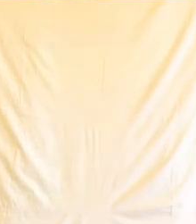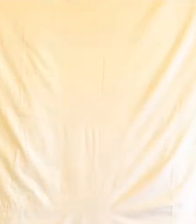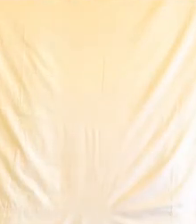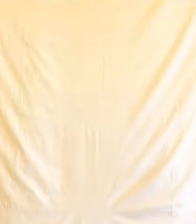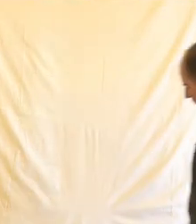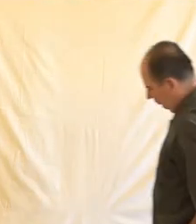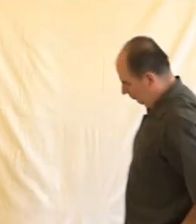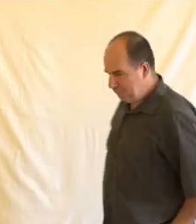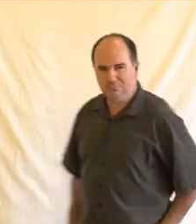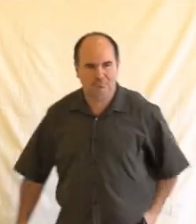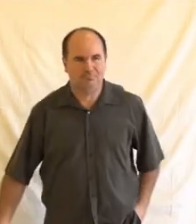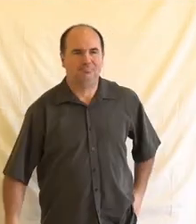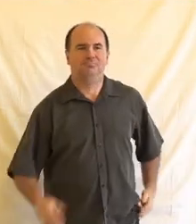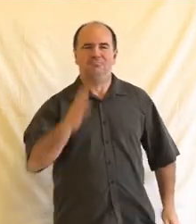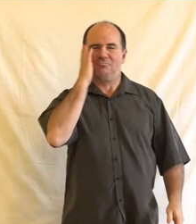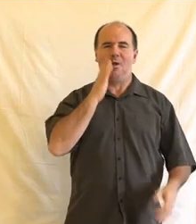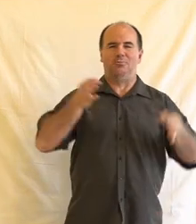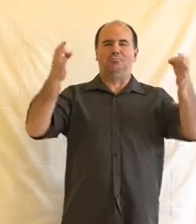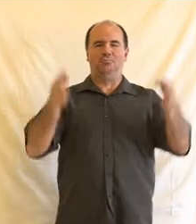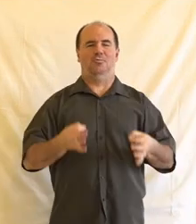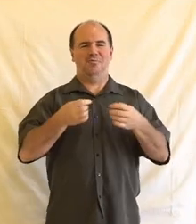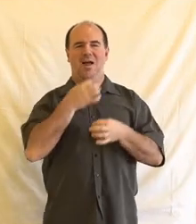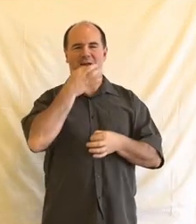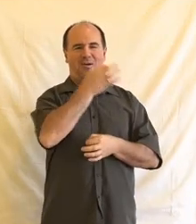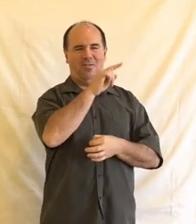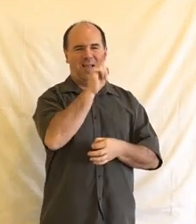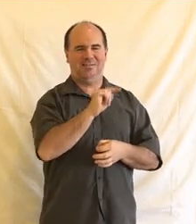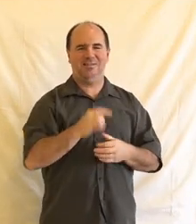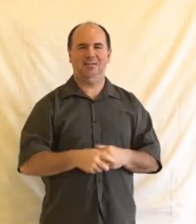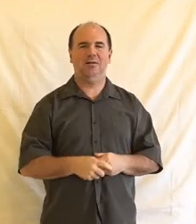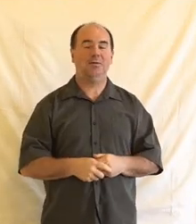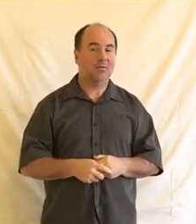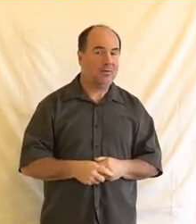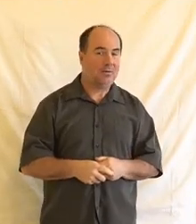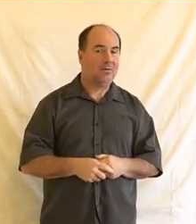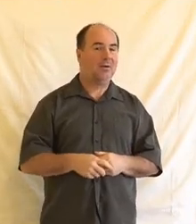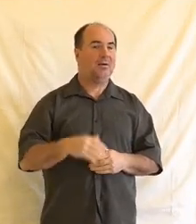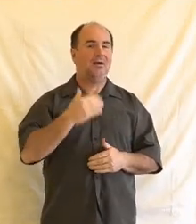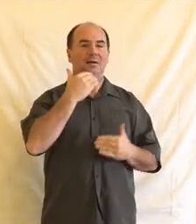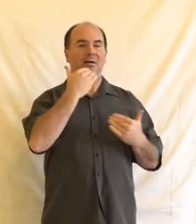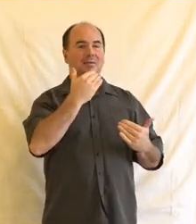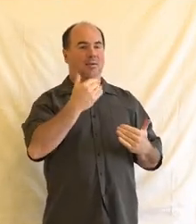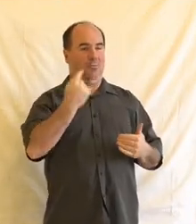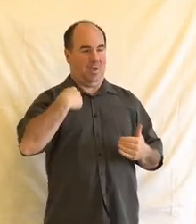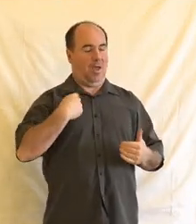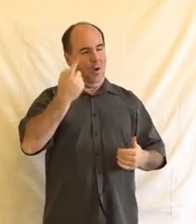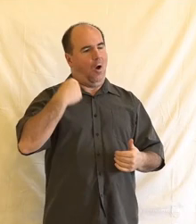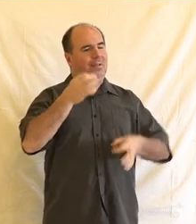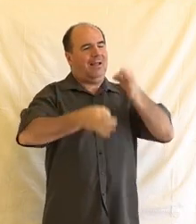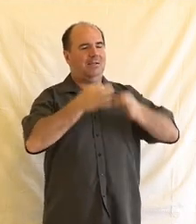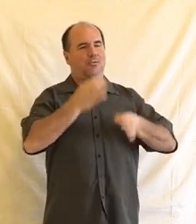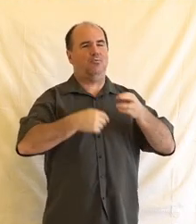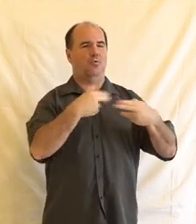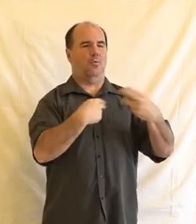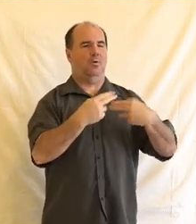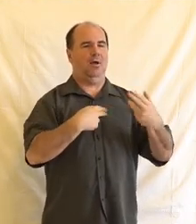Takže prosím o stručnost obě strany. Dobrá. Děkuji. Já jsem Líděj Kárníková s Institutou komunikačních studií a žurnalistiky a chtěla bych se